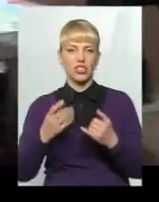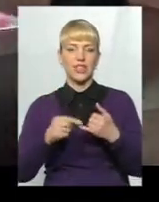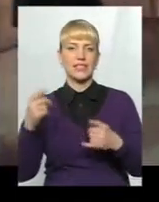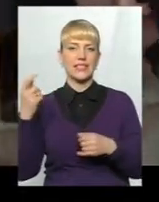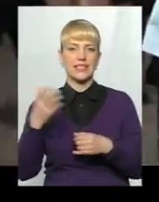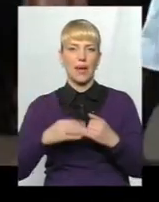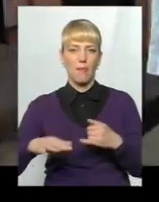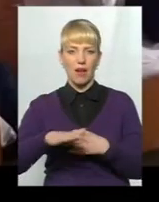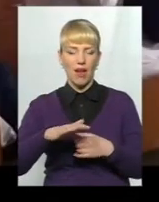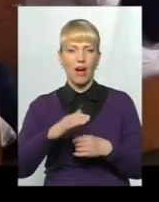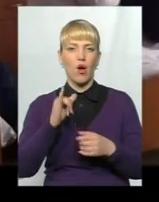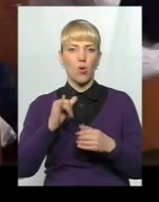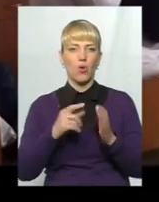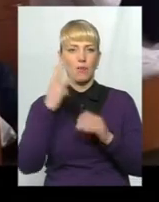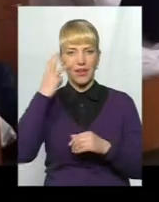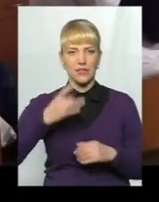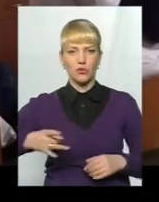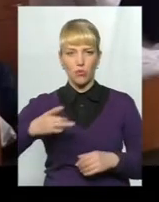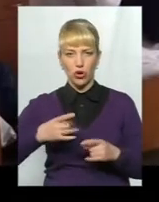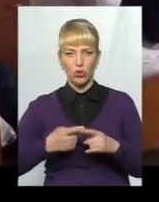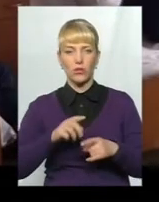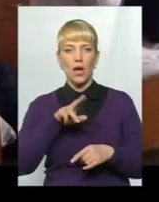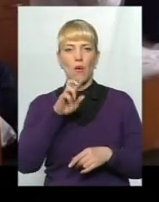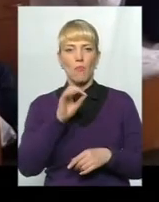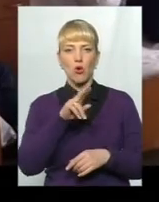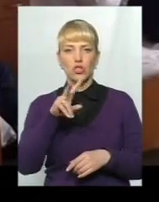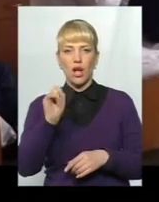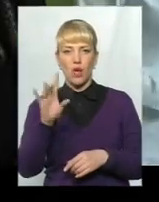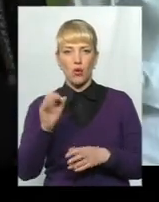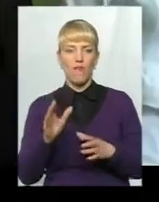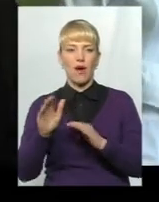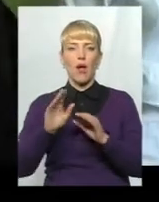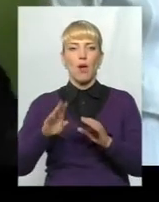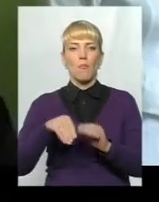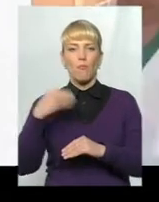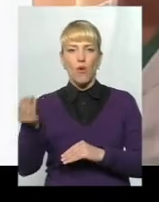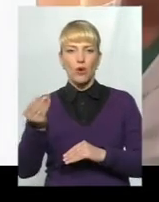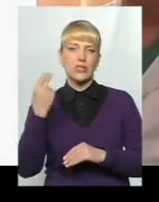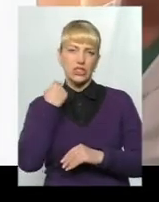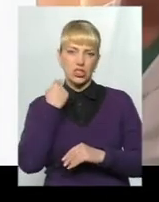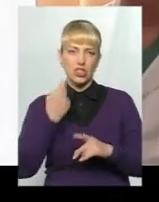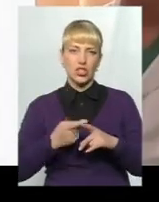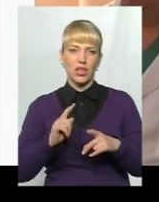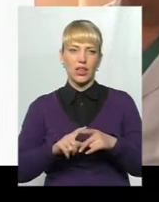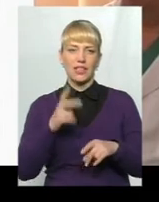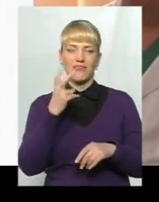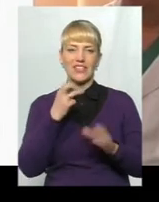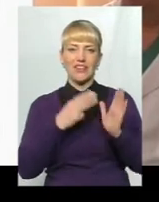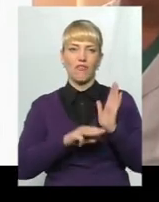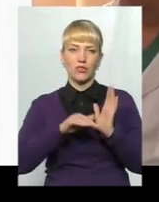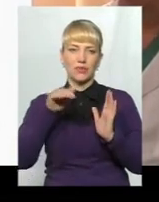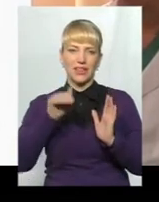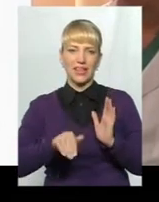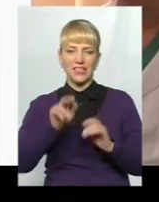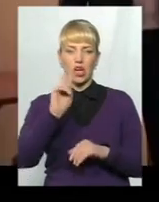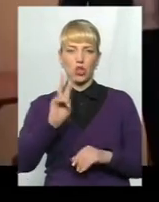Хмельницькому районі. У 2016 році пані Бочкарьова позичила третім особам майже 280 тисяч доларів,